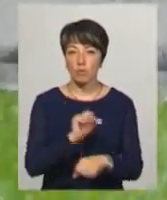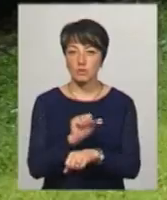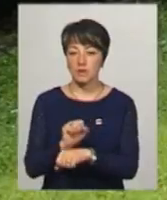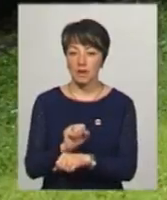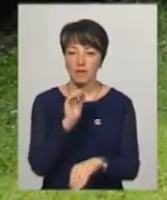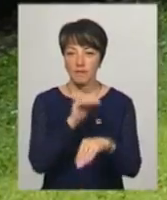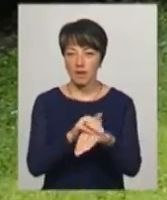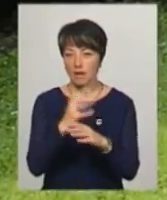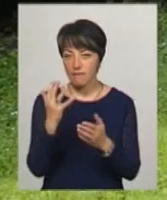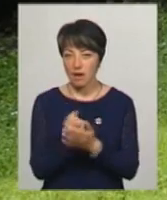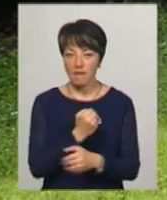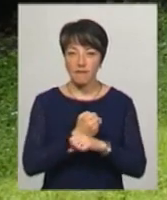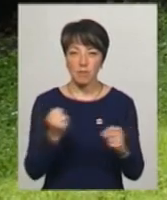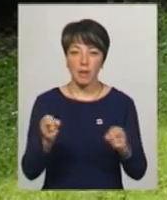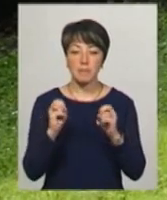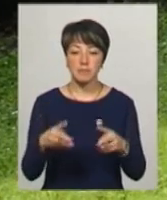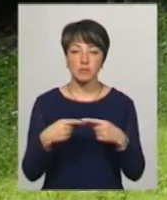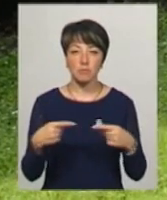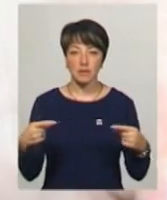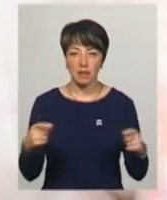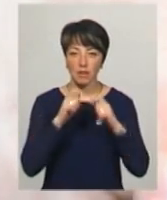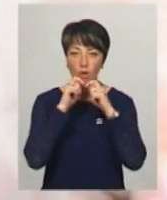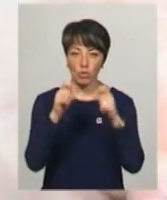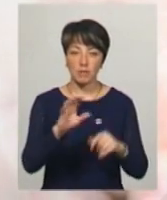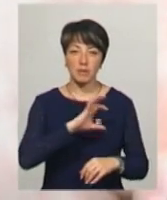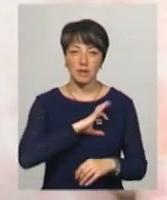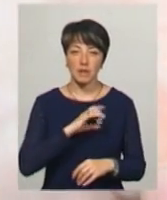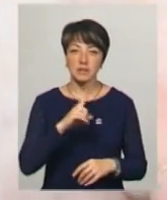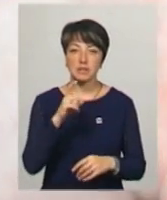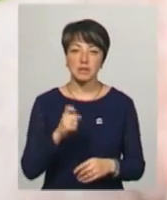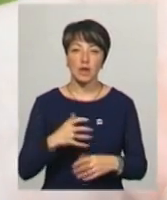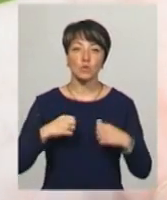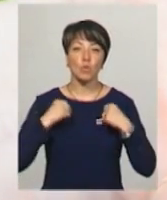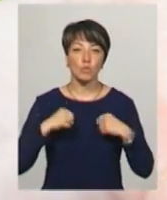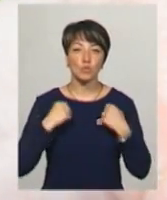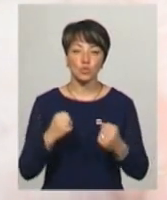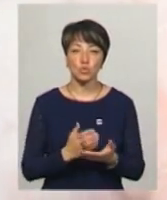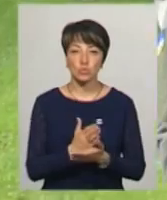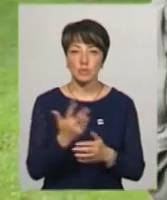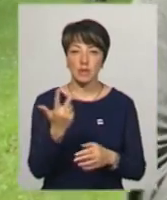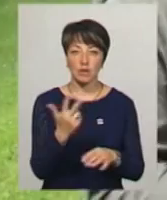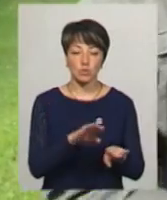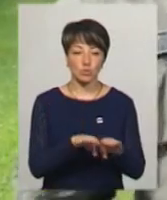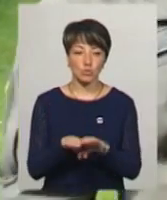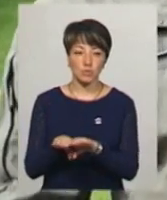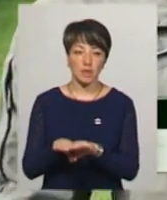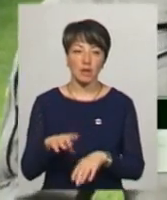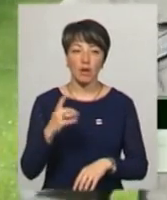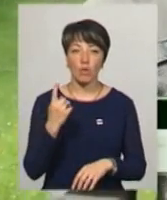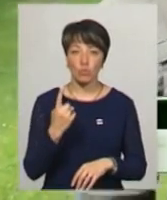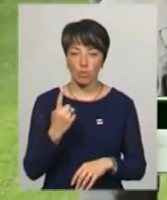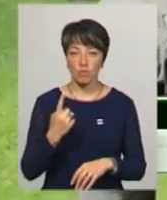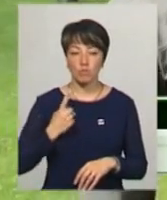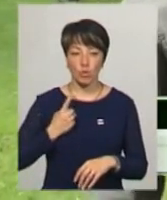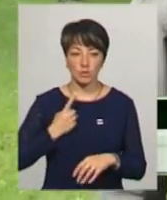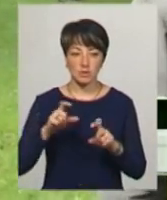вибухонебезпечні предмети, за що нагороджений медалю за доблесну службу третього ступеня. На одному з блокпостів